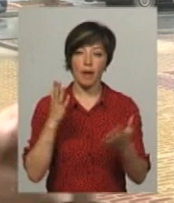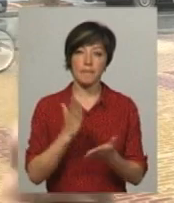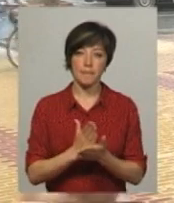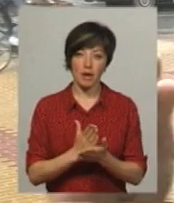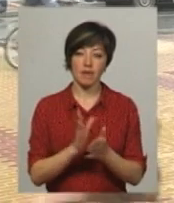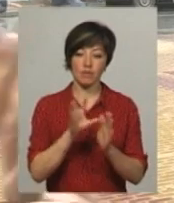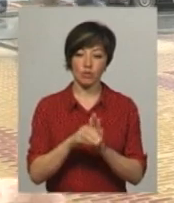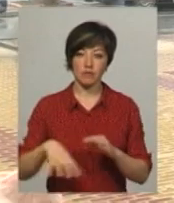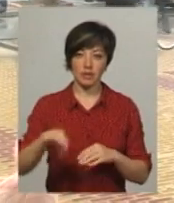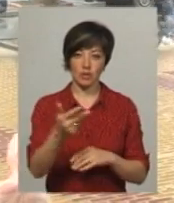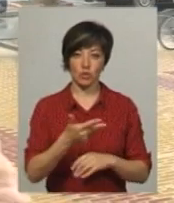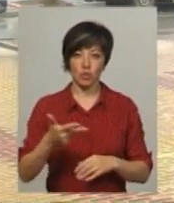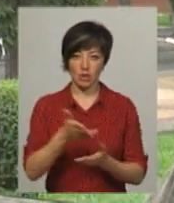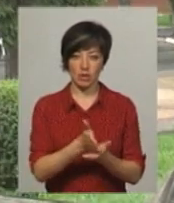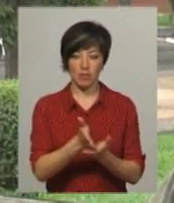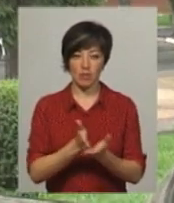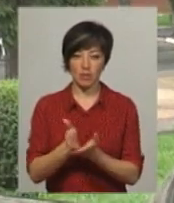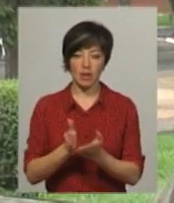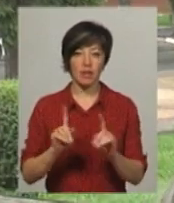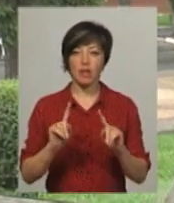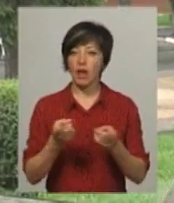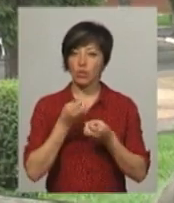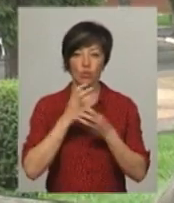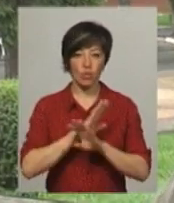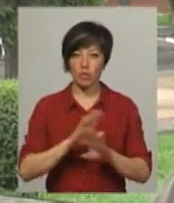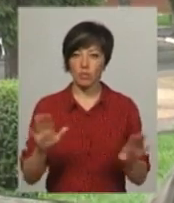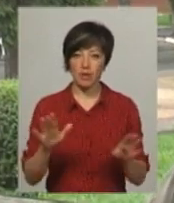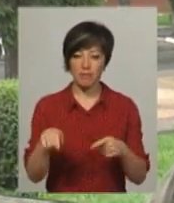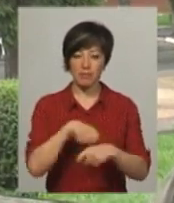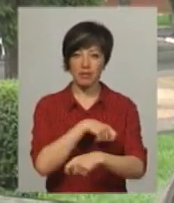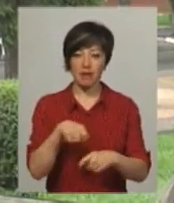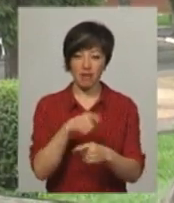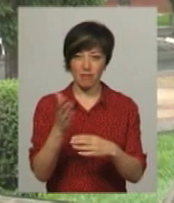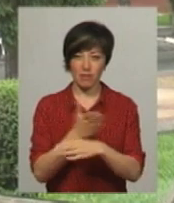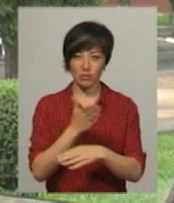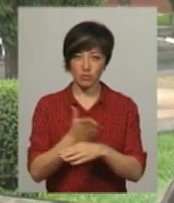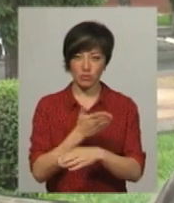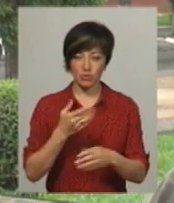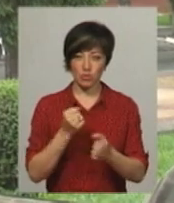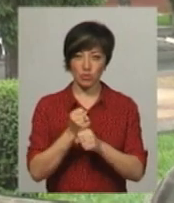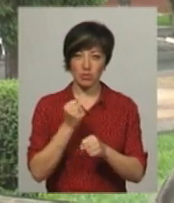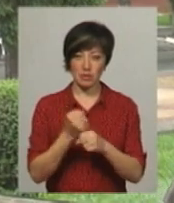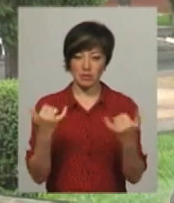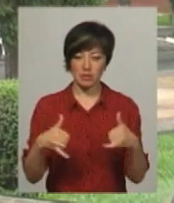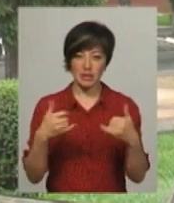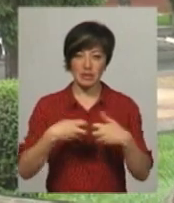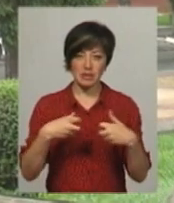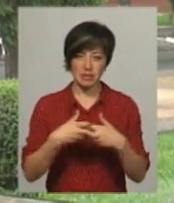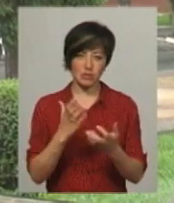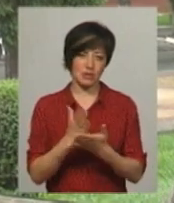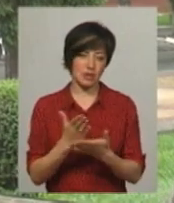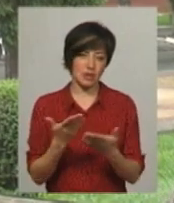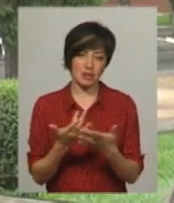відношення до всіх трьох цих напрямків. Недобре, як сам матеріал кулька. Вона щось зроблена, є резинові, є